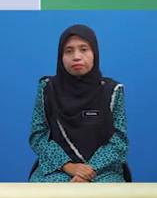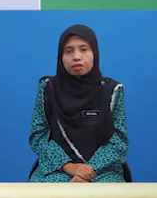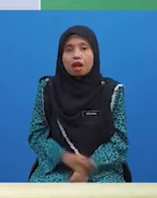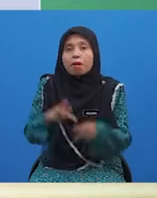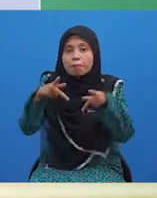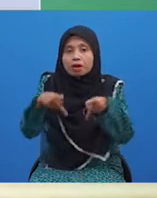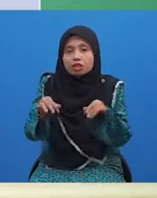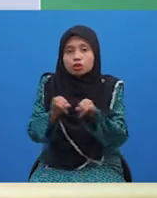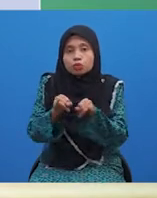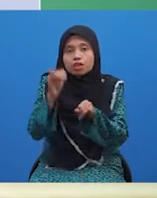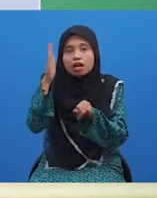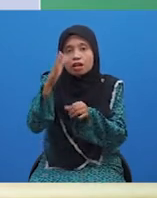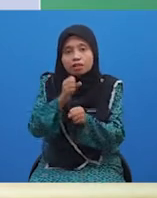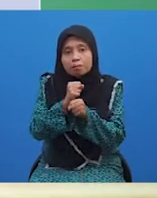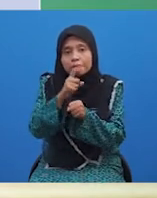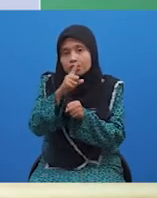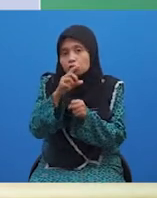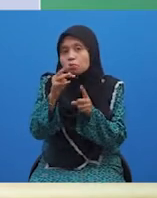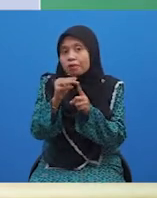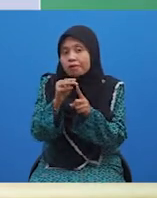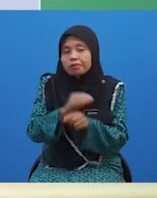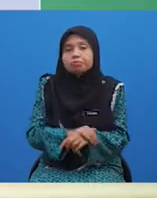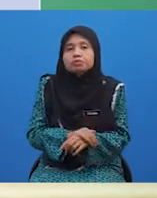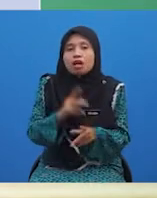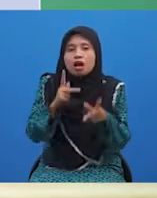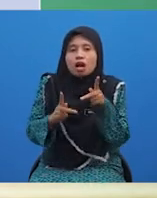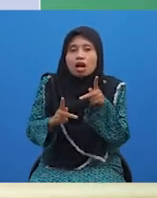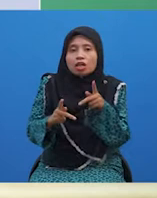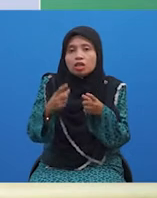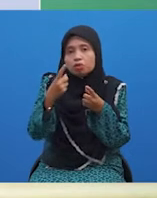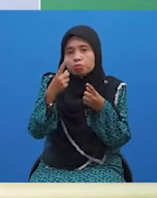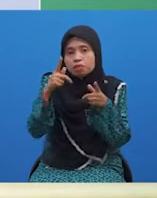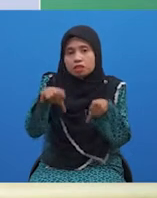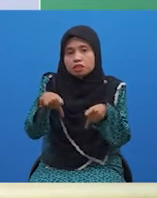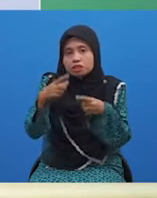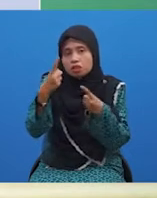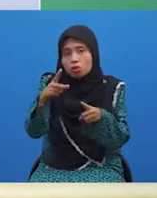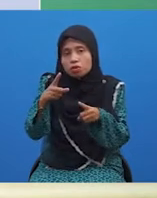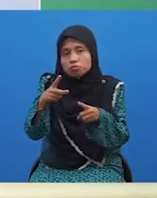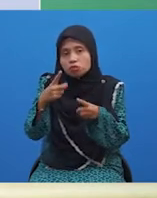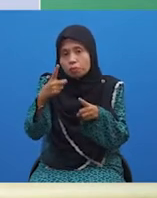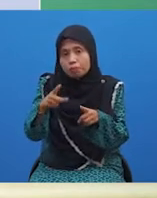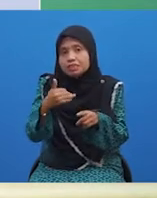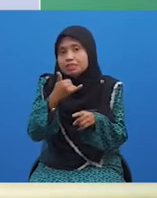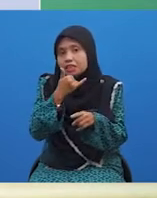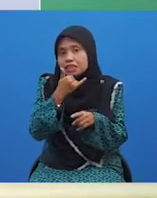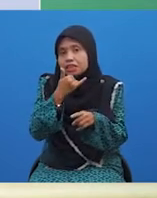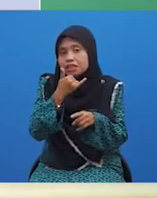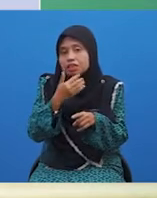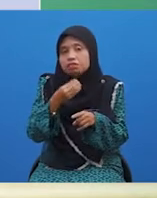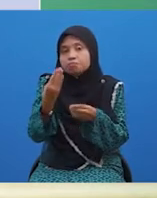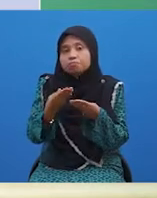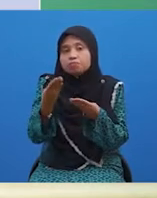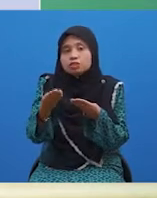Pelajar juga akan mendapat satu markah. Jika pelajar tulis terhebat, jawapannya salah dan